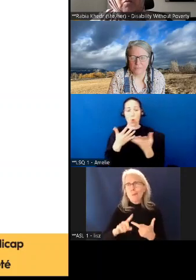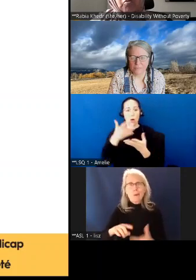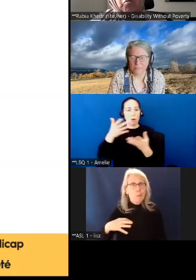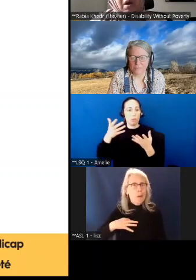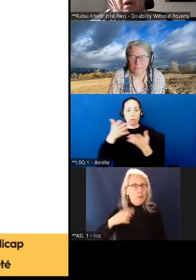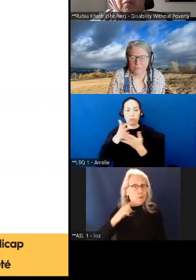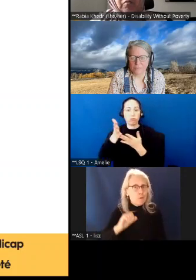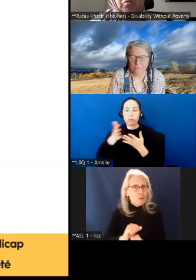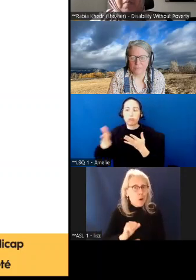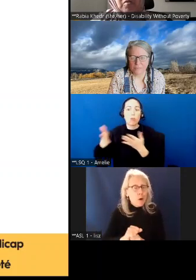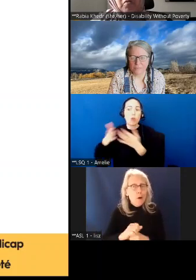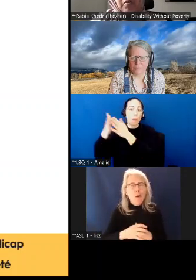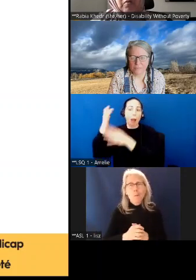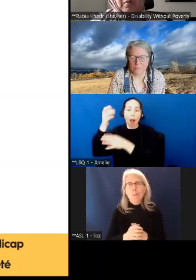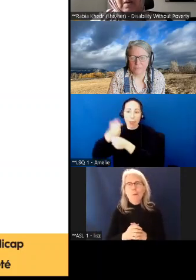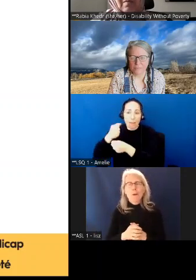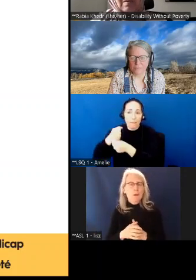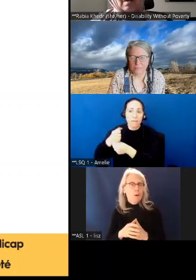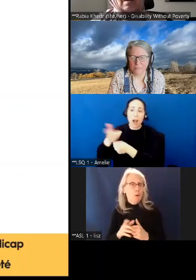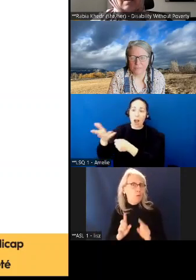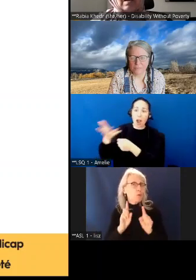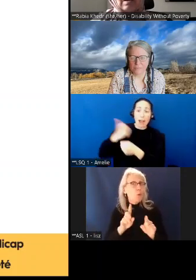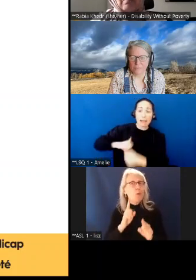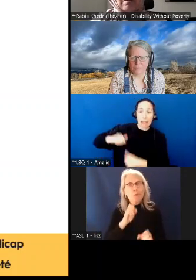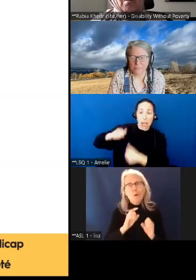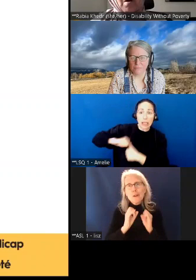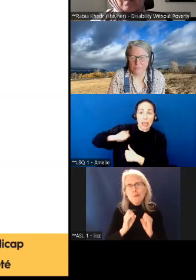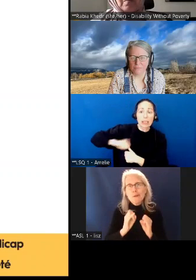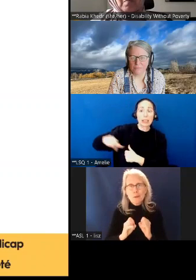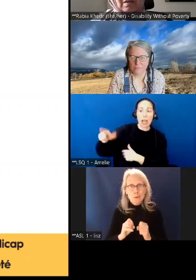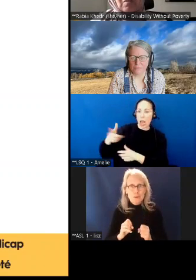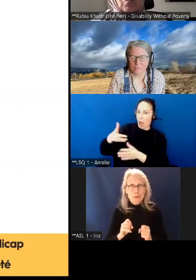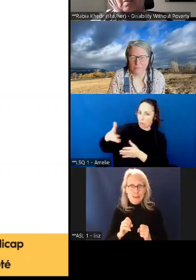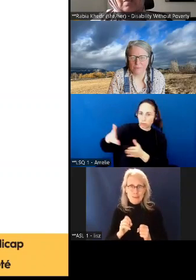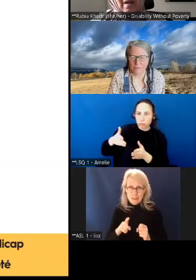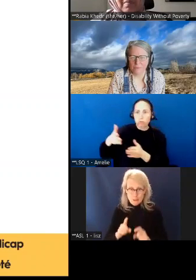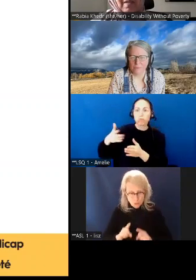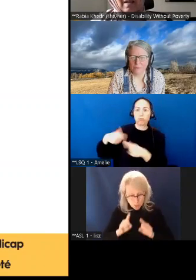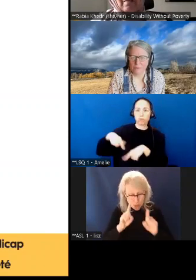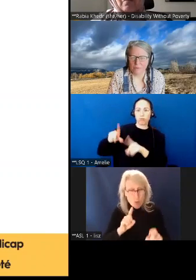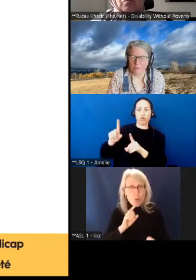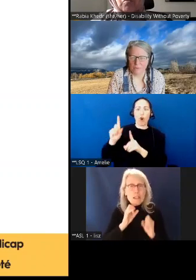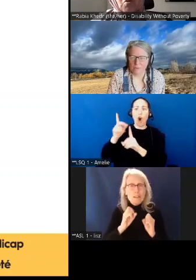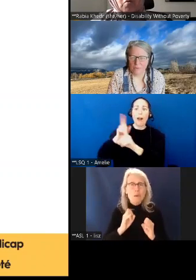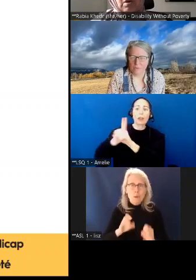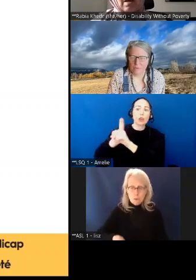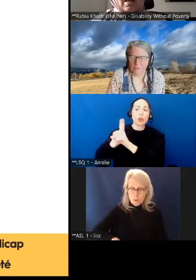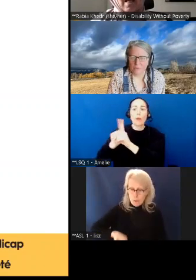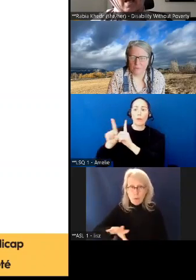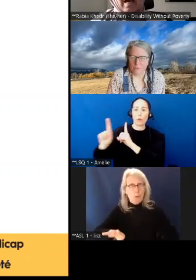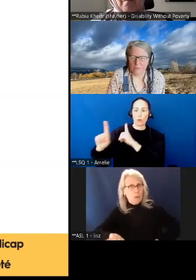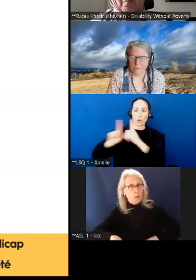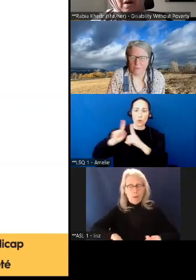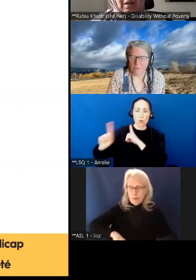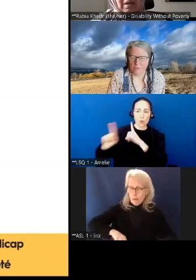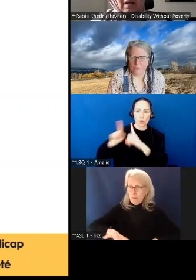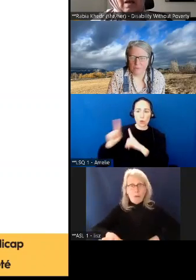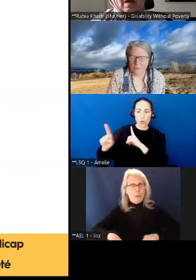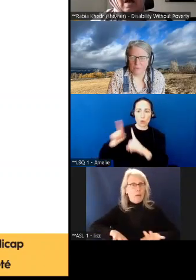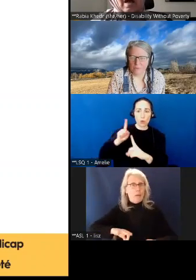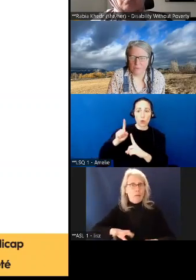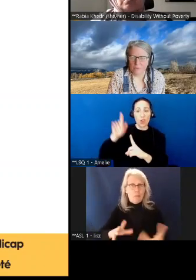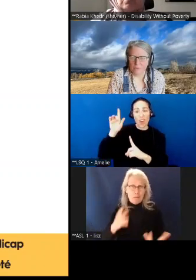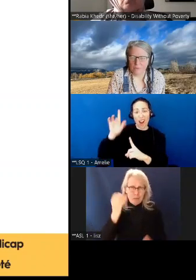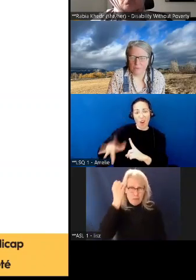faire une demande d'emploi et essayer de se rendre pour des entrevues parce que ça